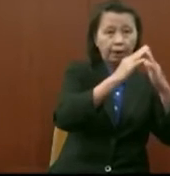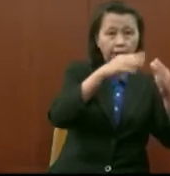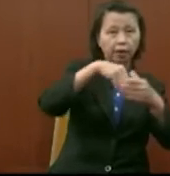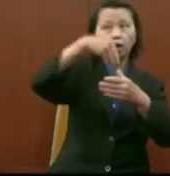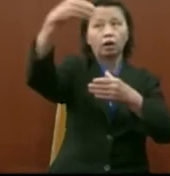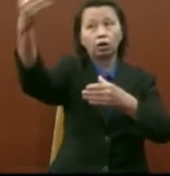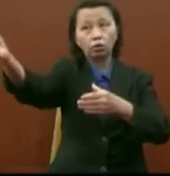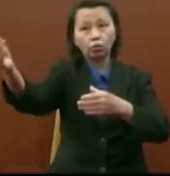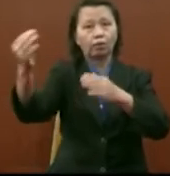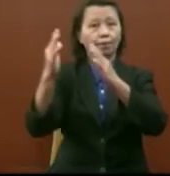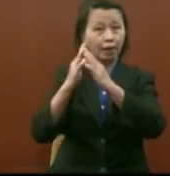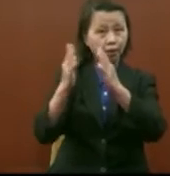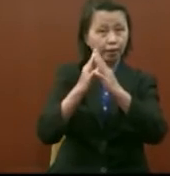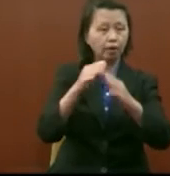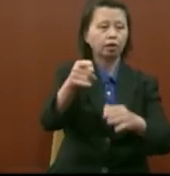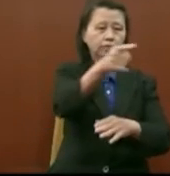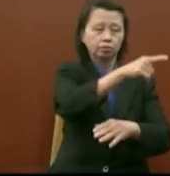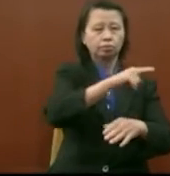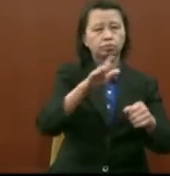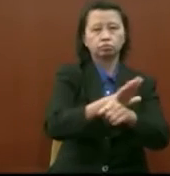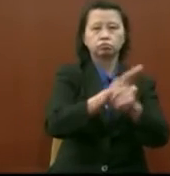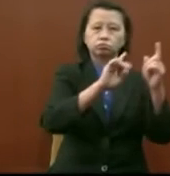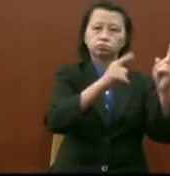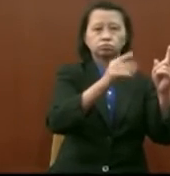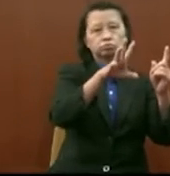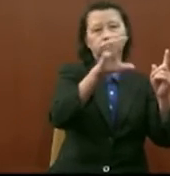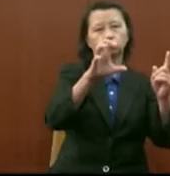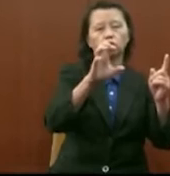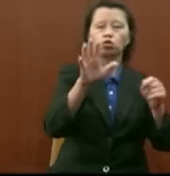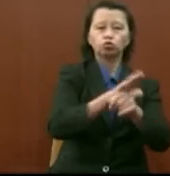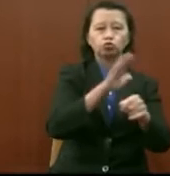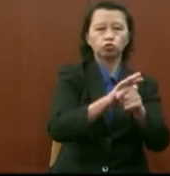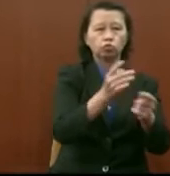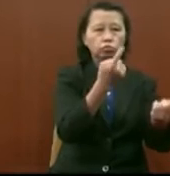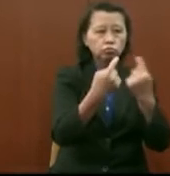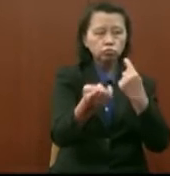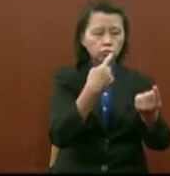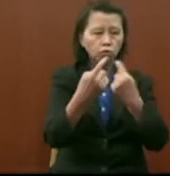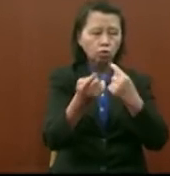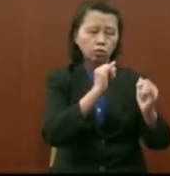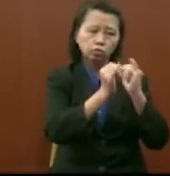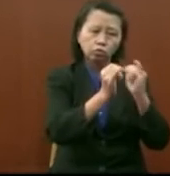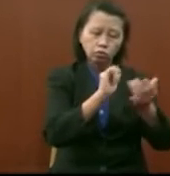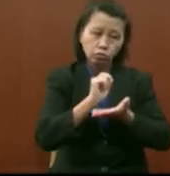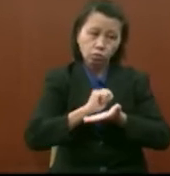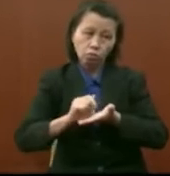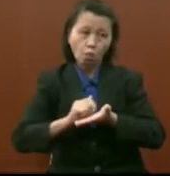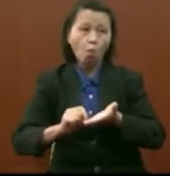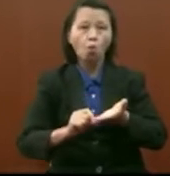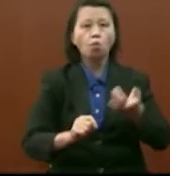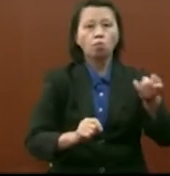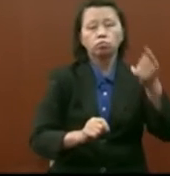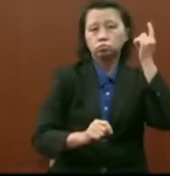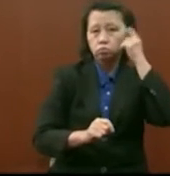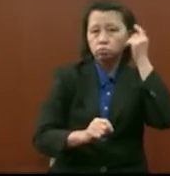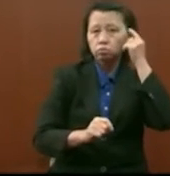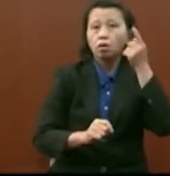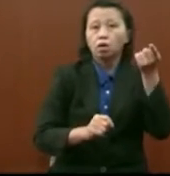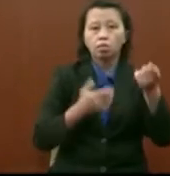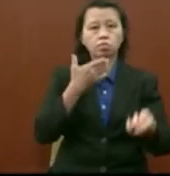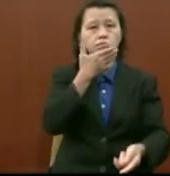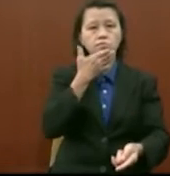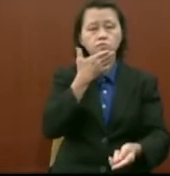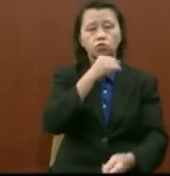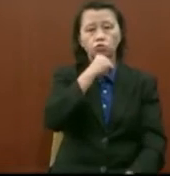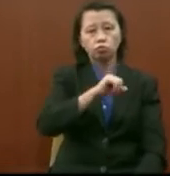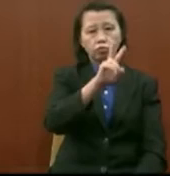jadi responden kita ini cukup cukup untuk memberi gambaran sebenar apakah pemikiran di kalangan belia